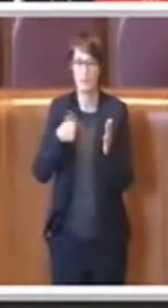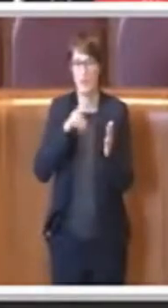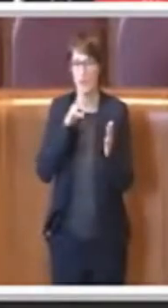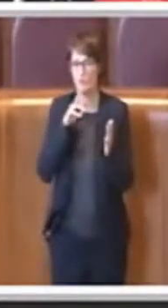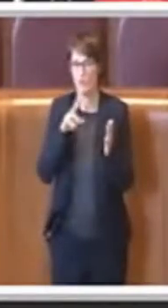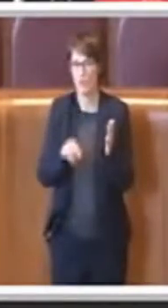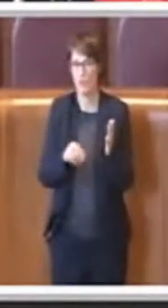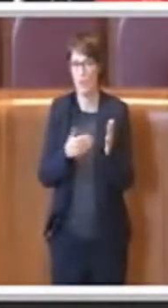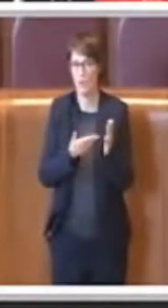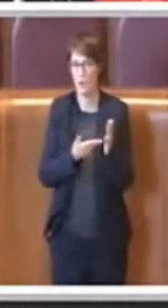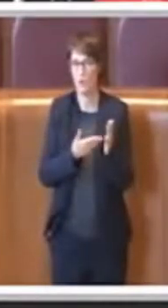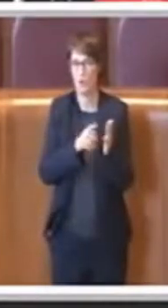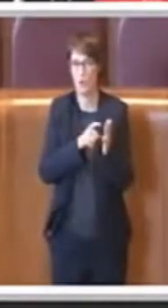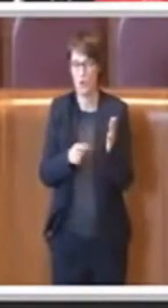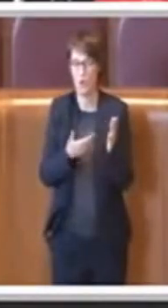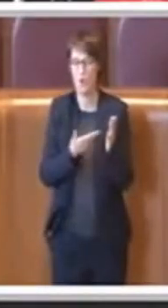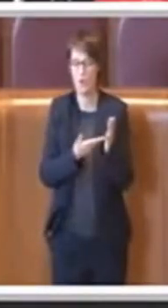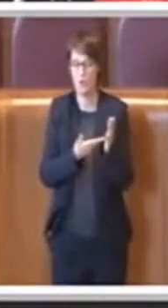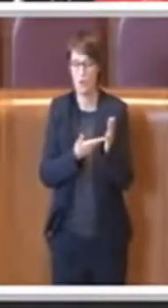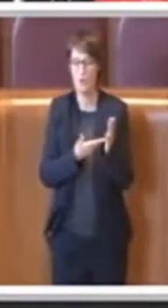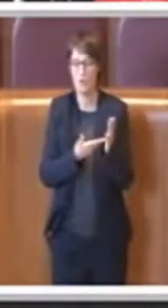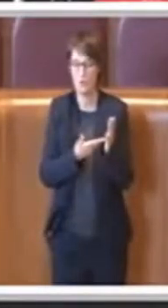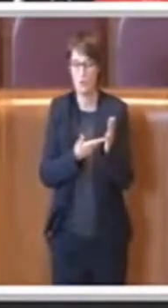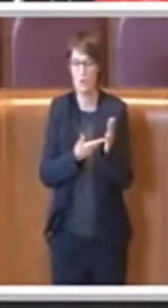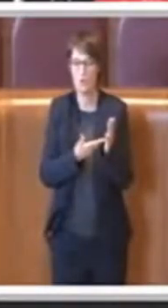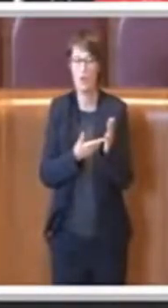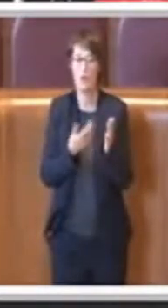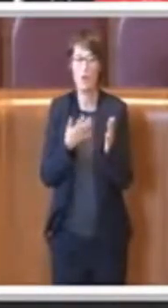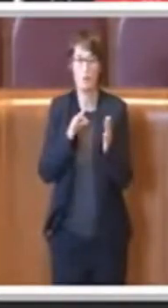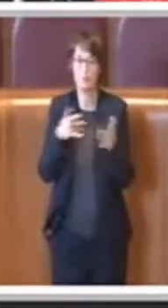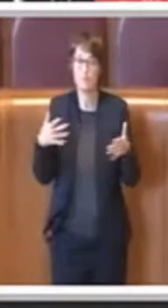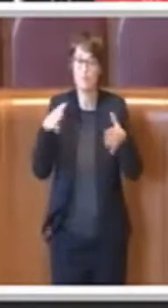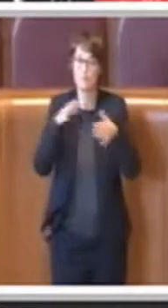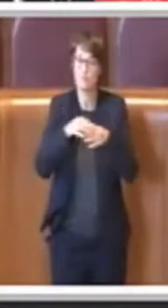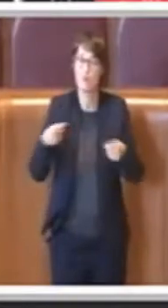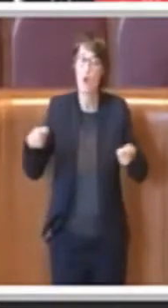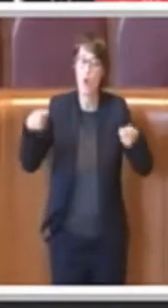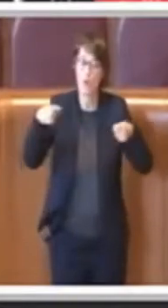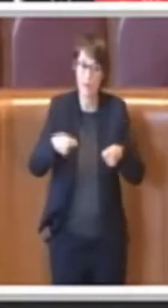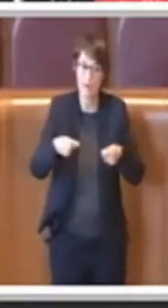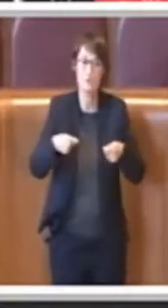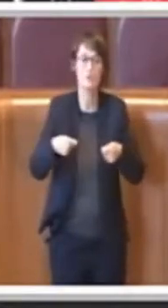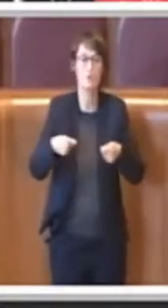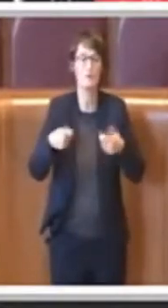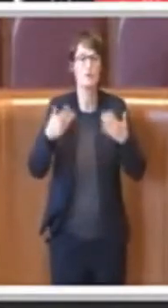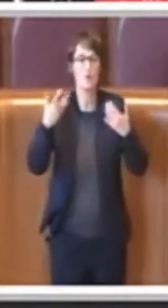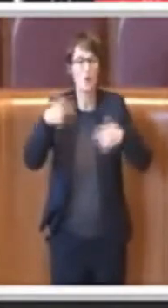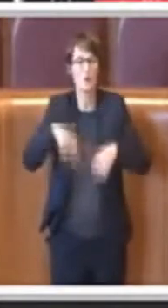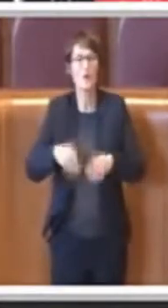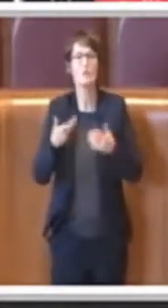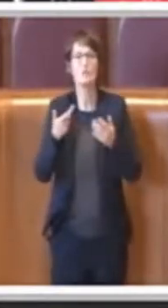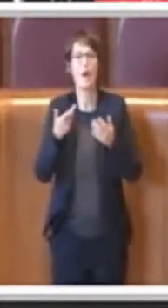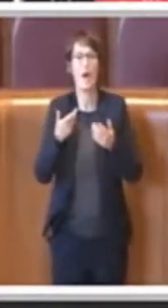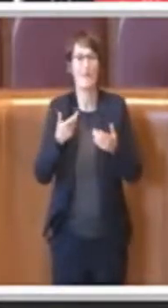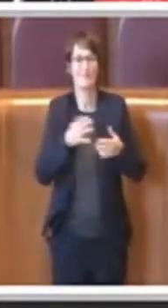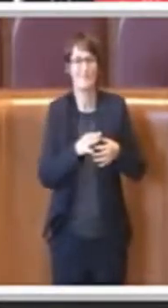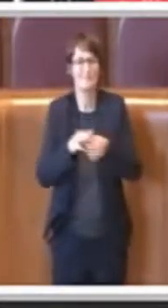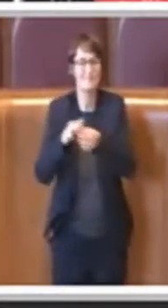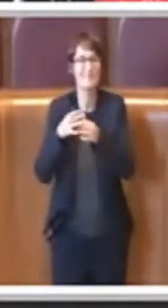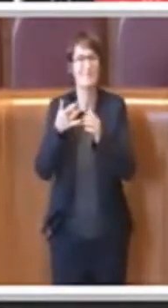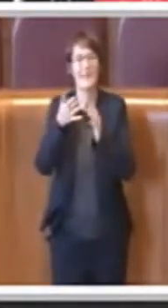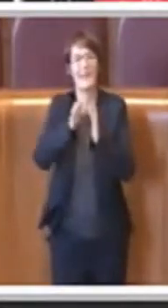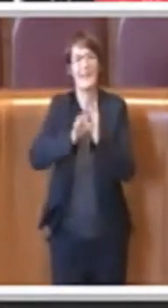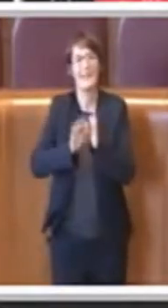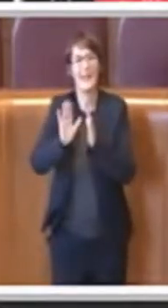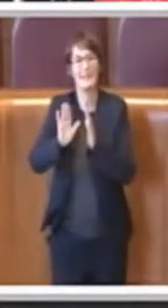che nell'ambito della compartecipazione modellata sui criteri previsti dalla normativa nazionale e regionale